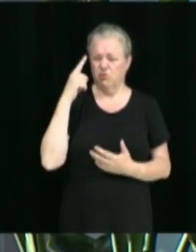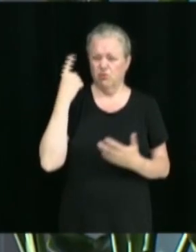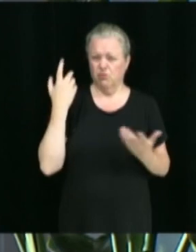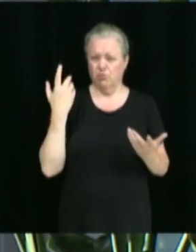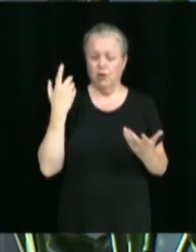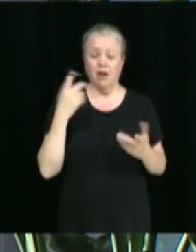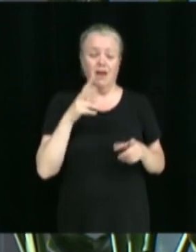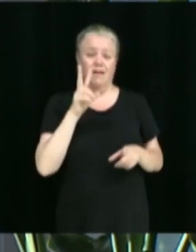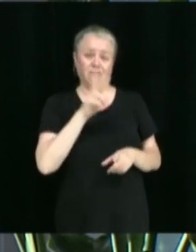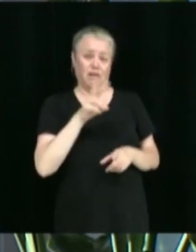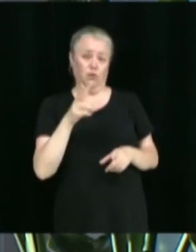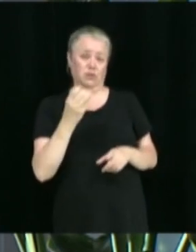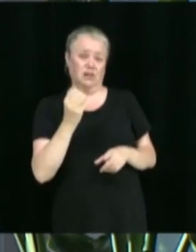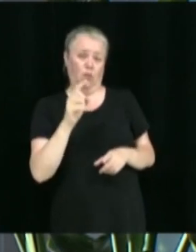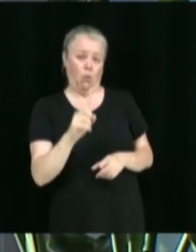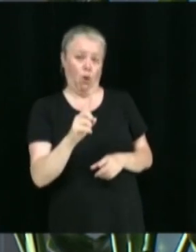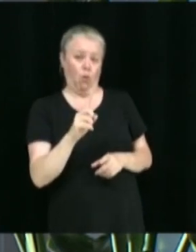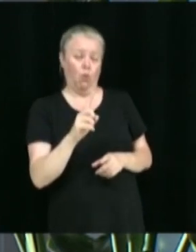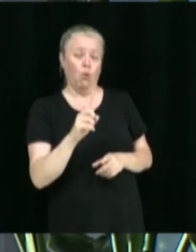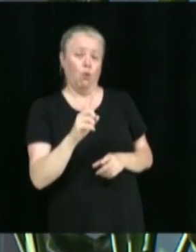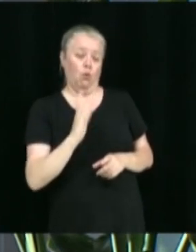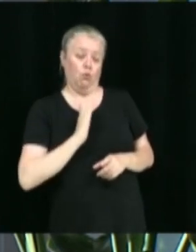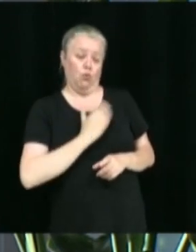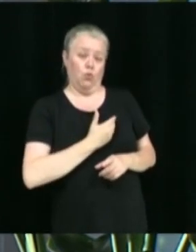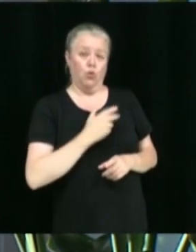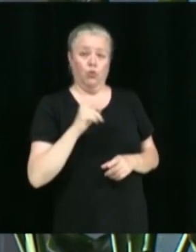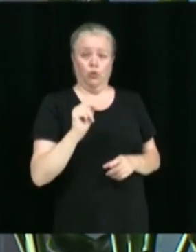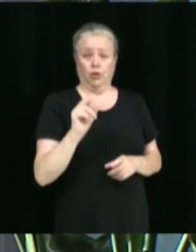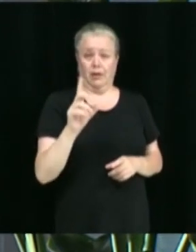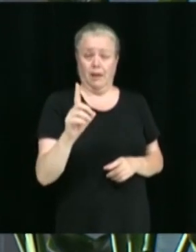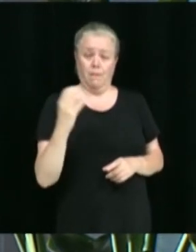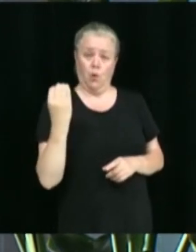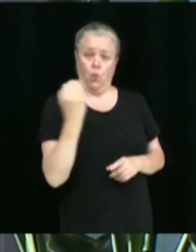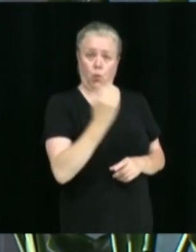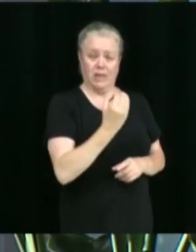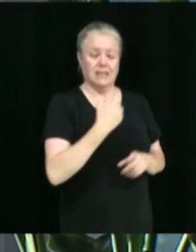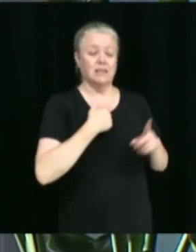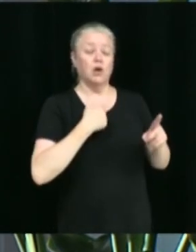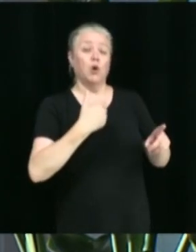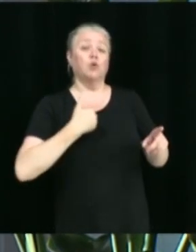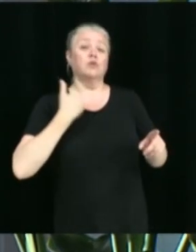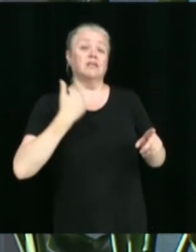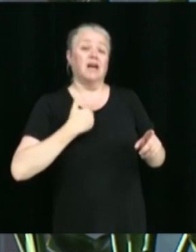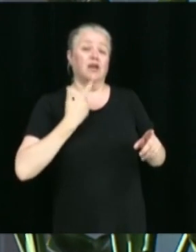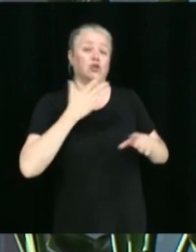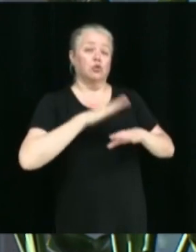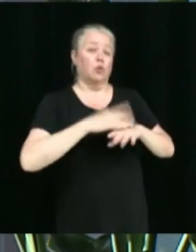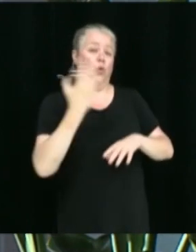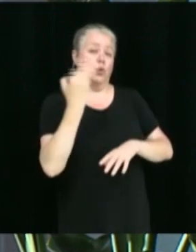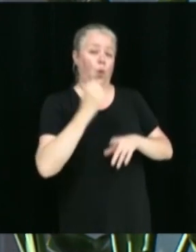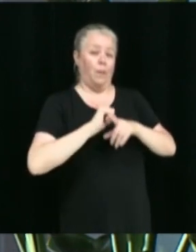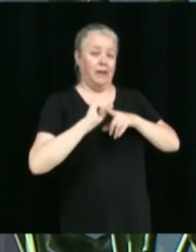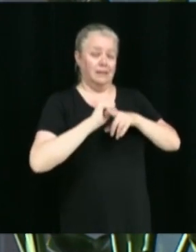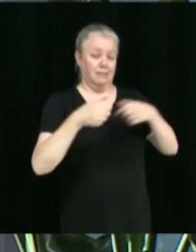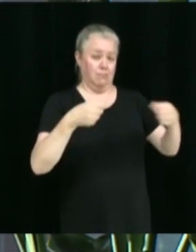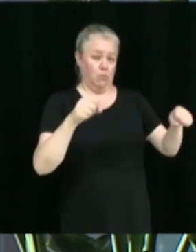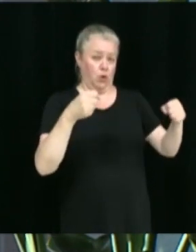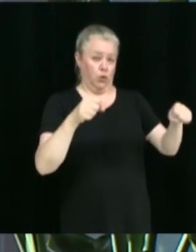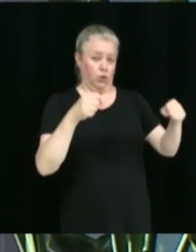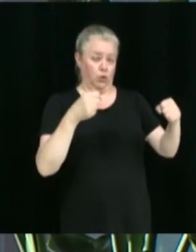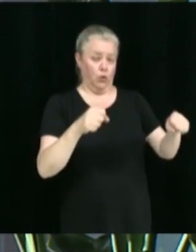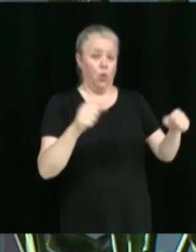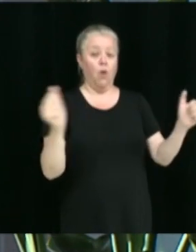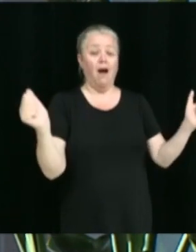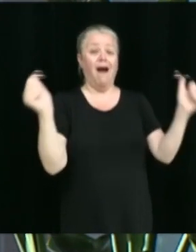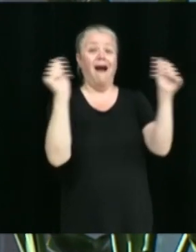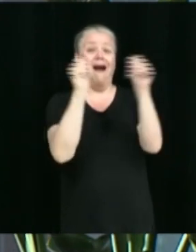2201 rue Notre-Dame-Ouest l'usage court pratique de moto associé à la classe d'usage C10 commerce contraignant,